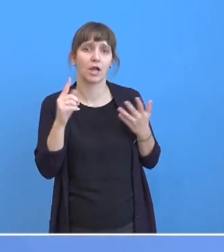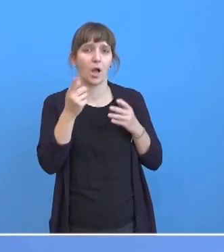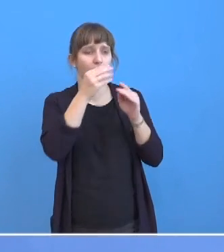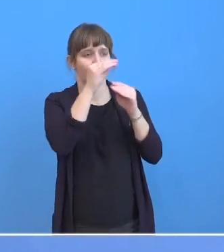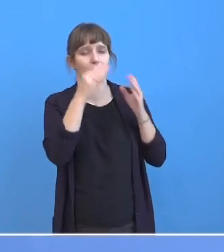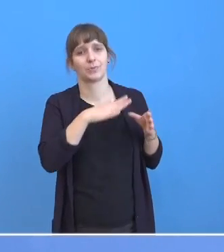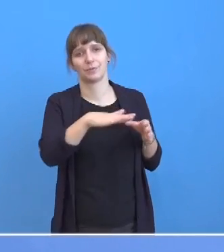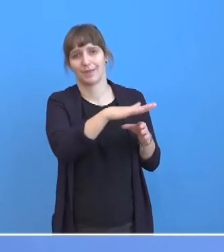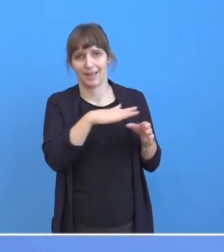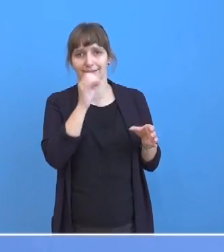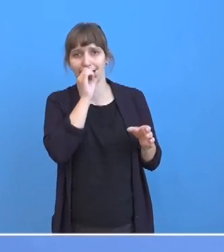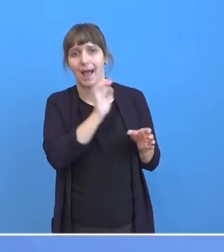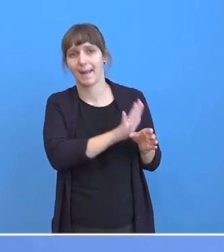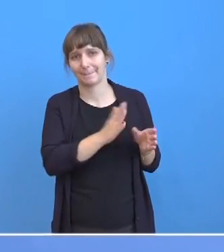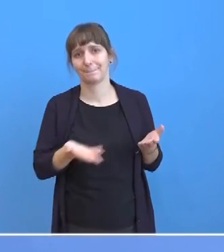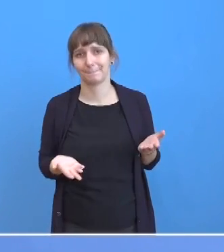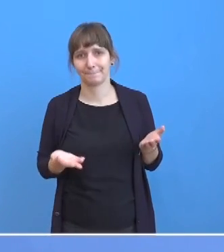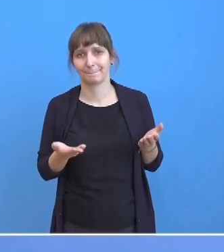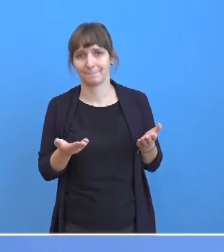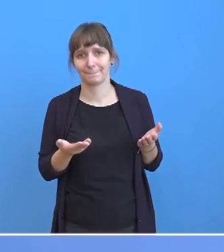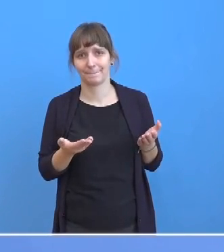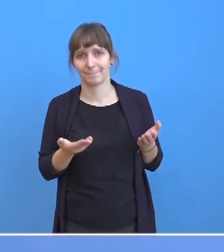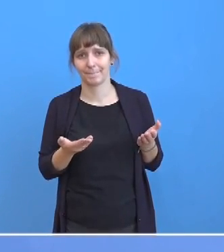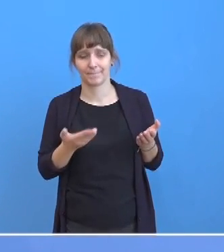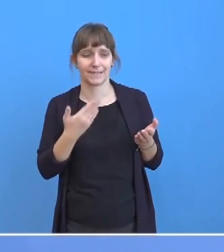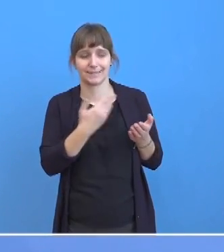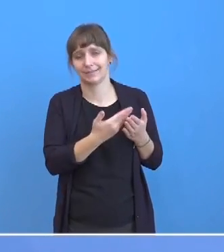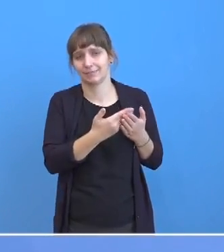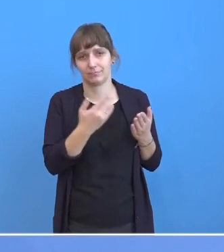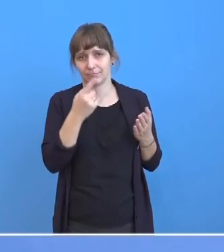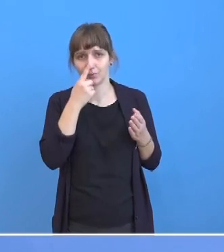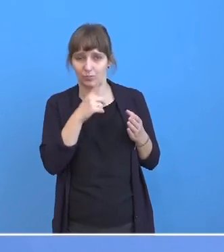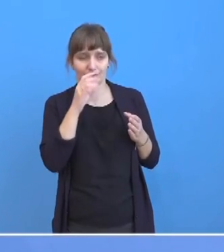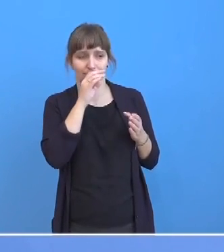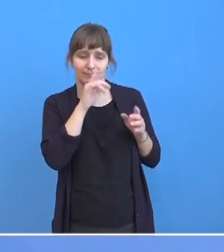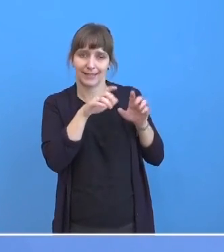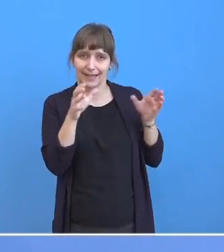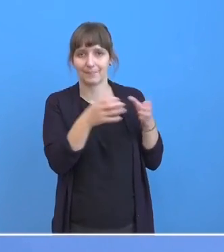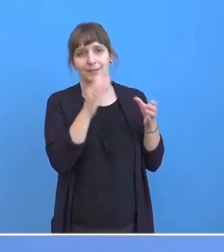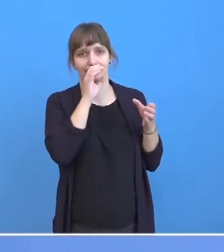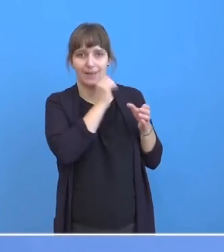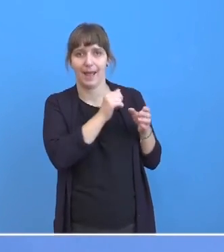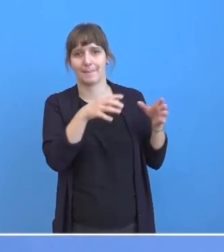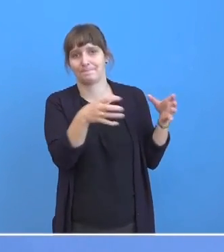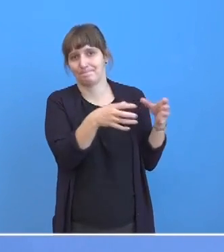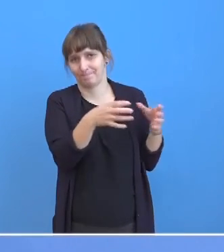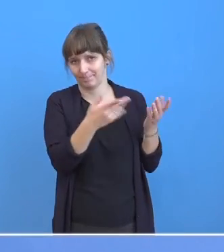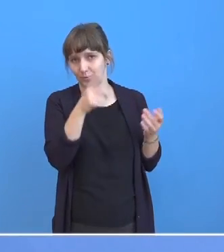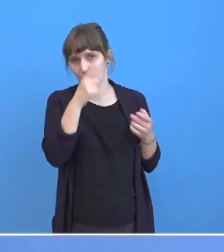betreffen, den wir mit den zuständigen geheimtagenen Gremien des Deutschen Bundestages besprechen.